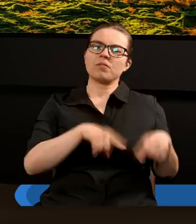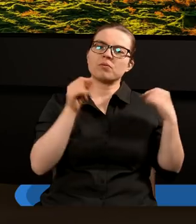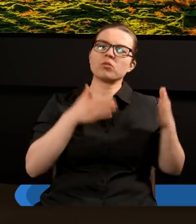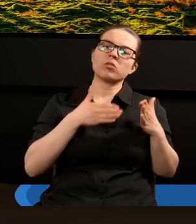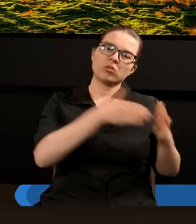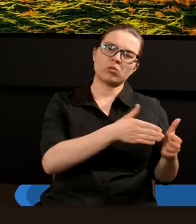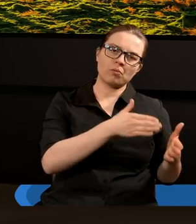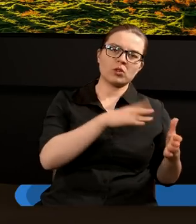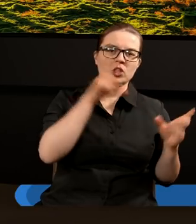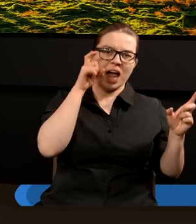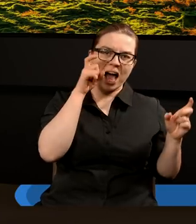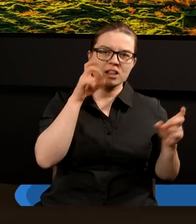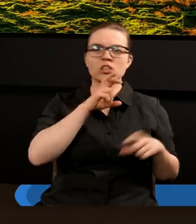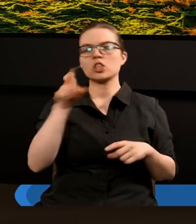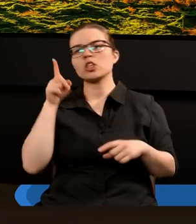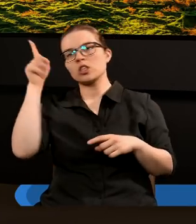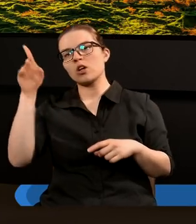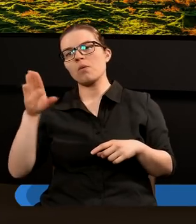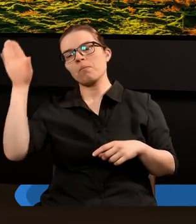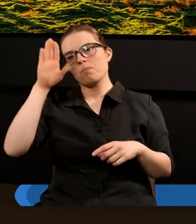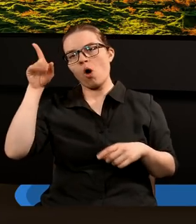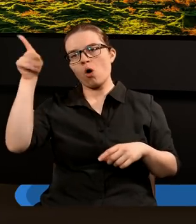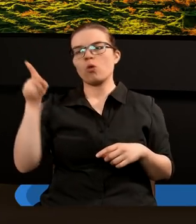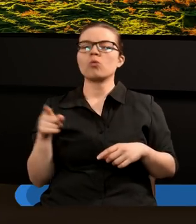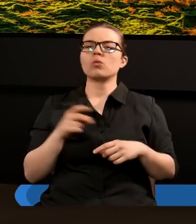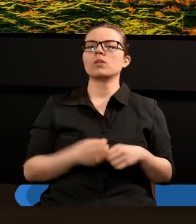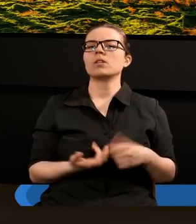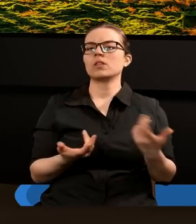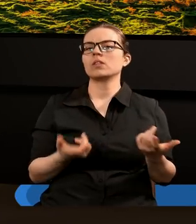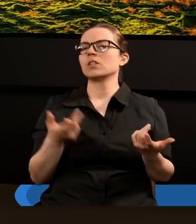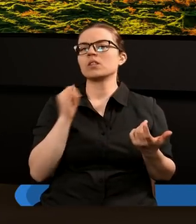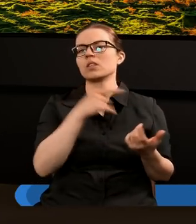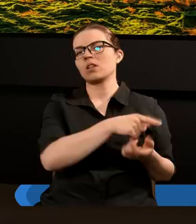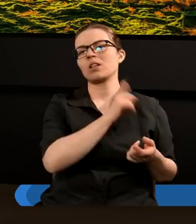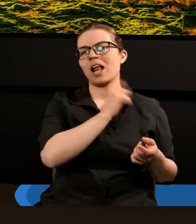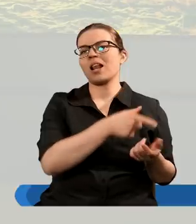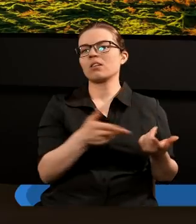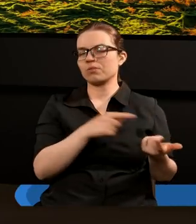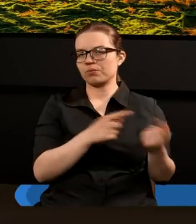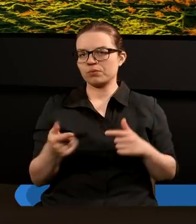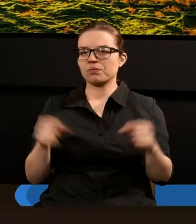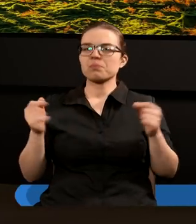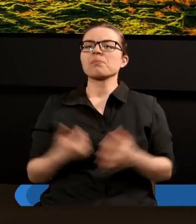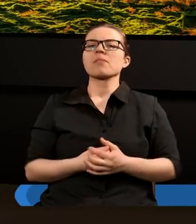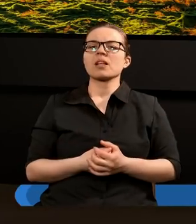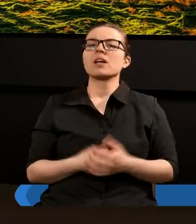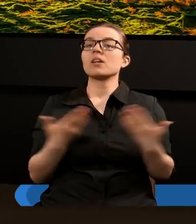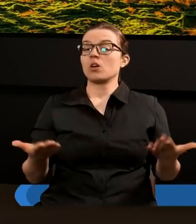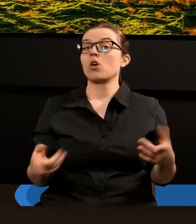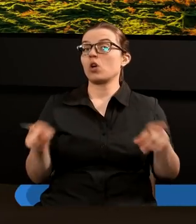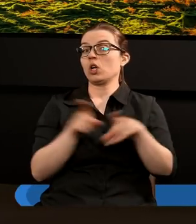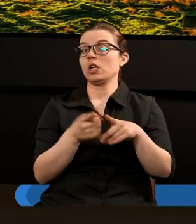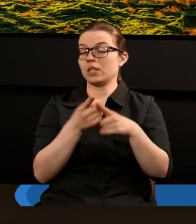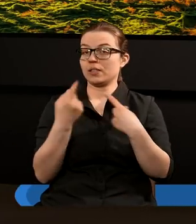czy służyć Bogu, czy służyć człowiekowi temu i jego zaleceniom. I również